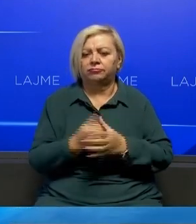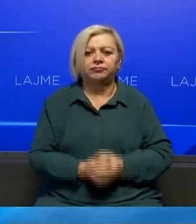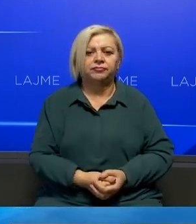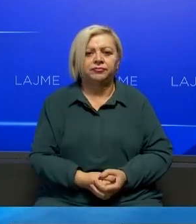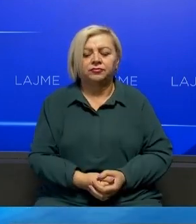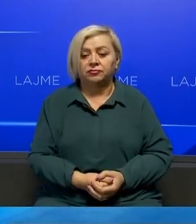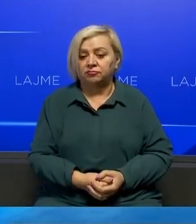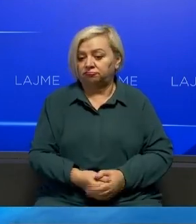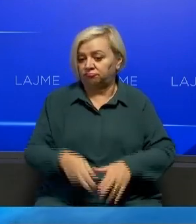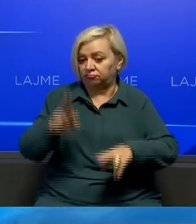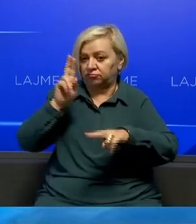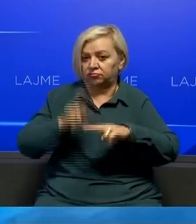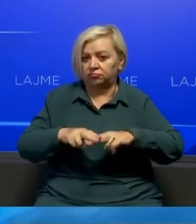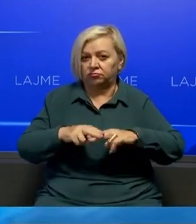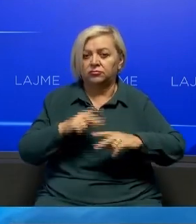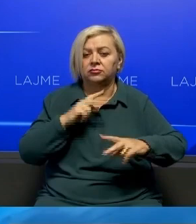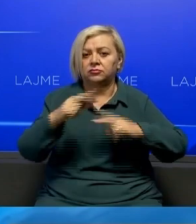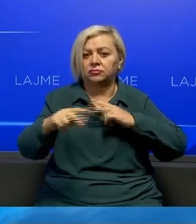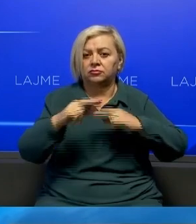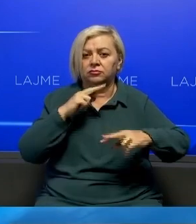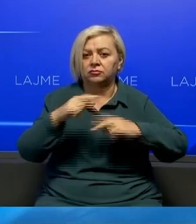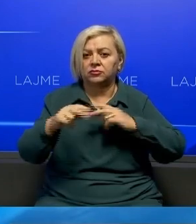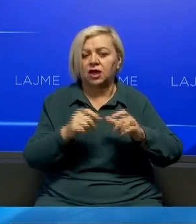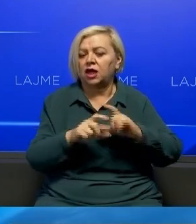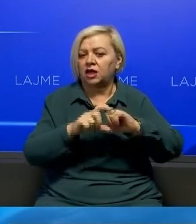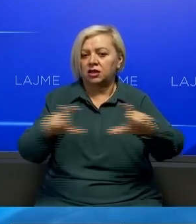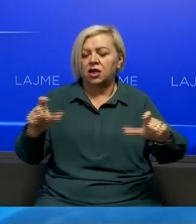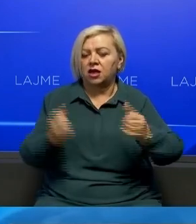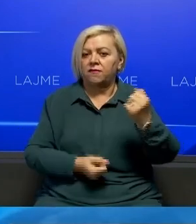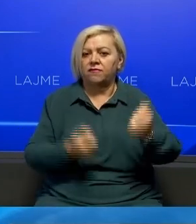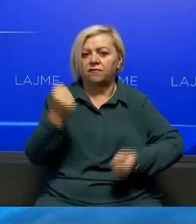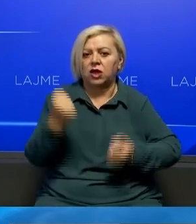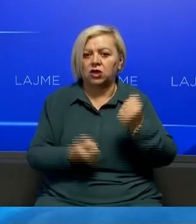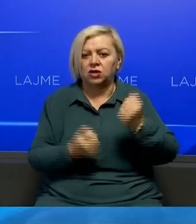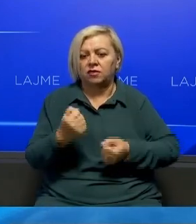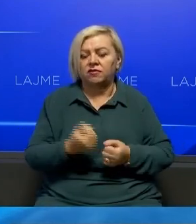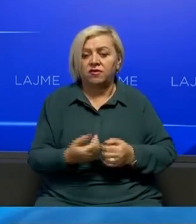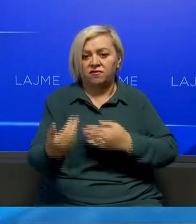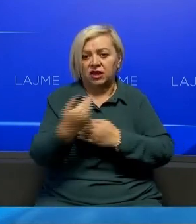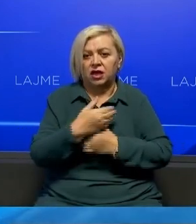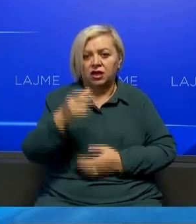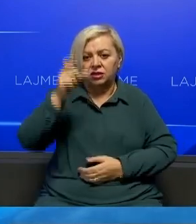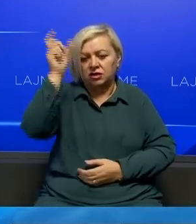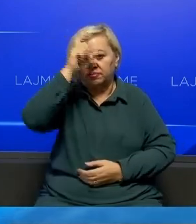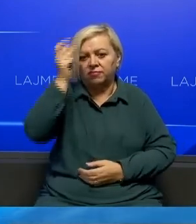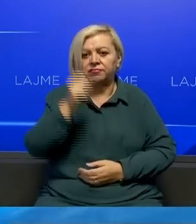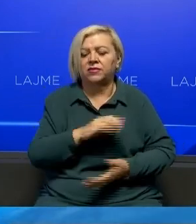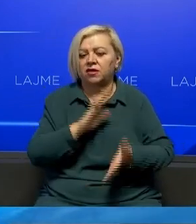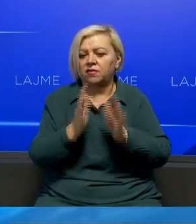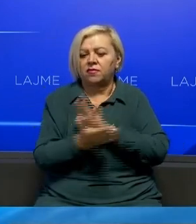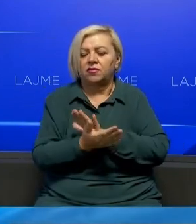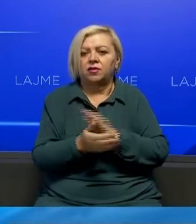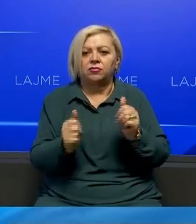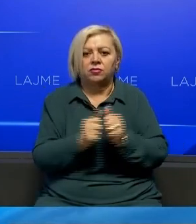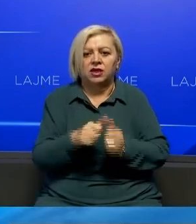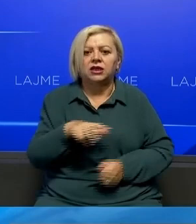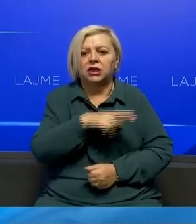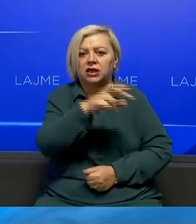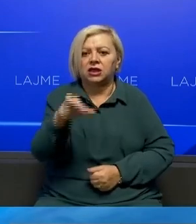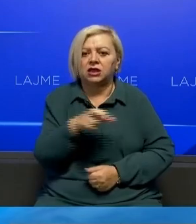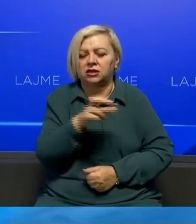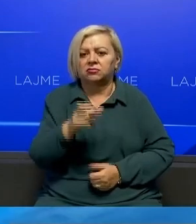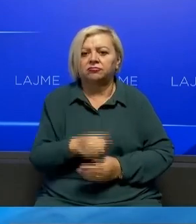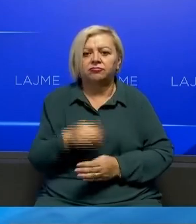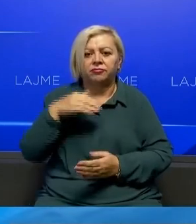Pas vendosjes reciprocitetit për tharga të e veturave që vi nga Sërbia ka folur zëdënësi i bëjës për politikë dhe